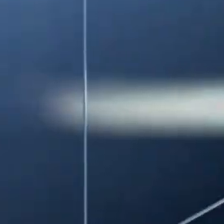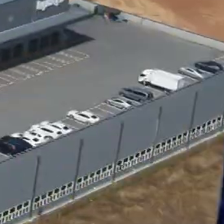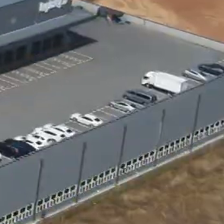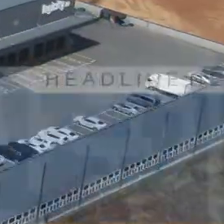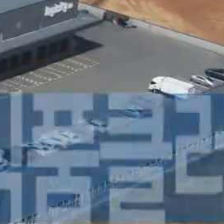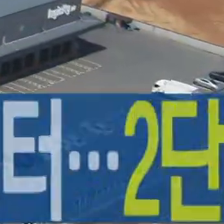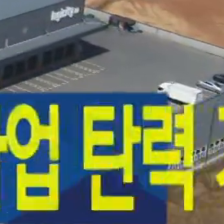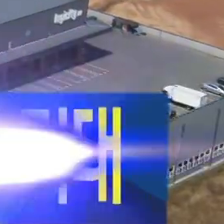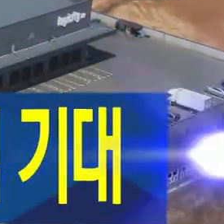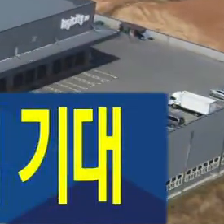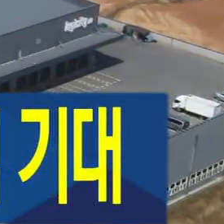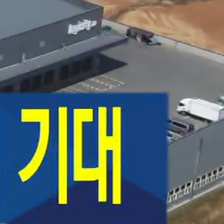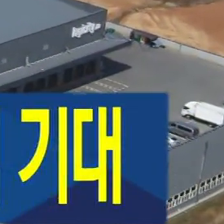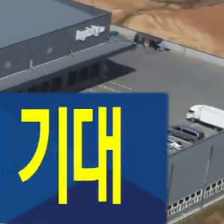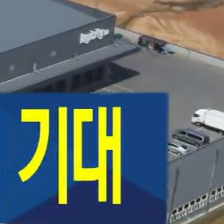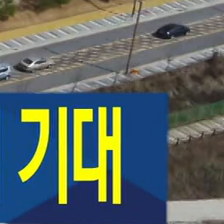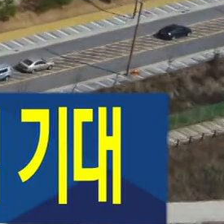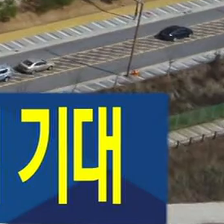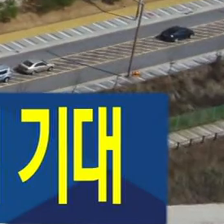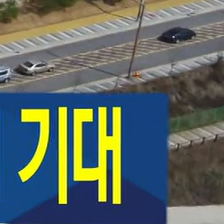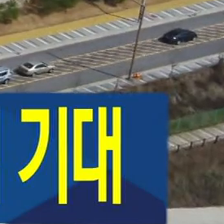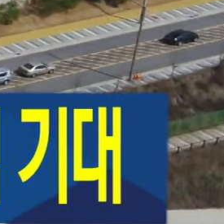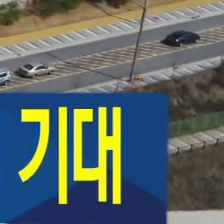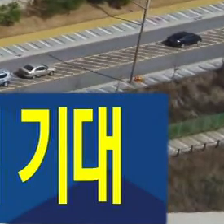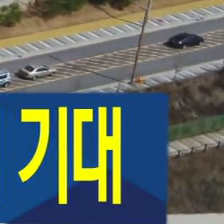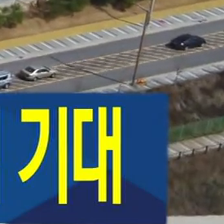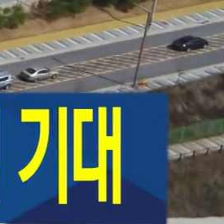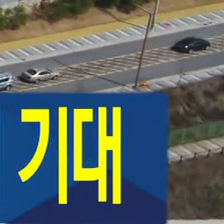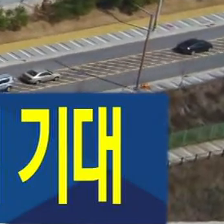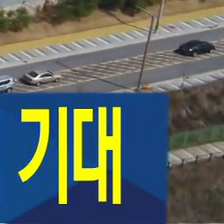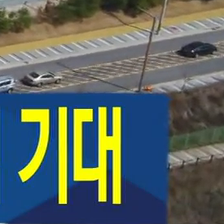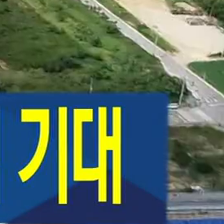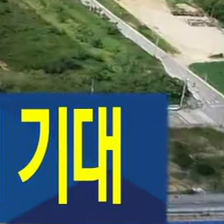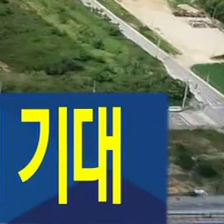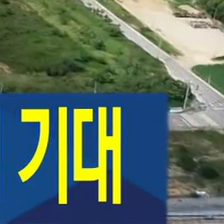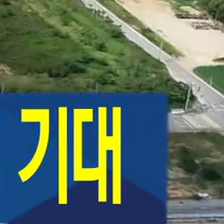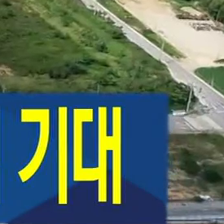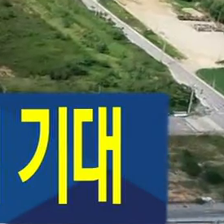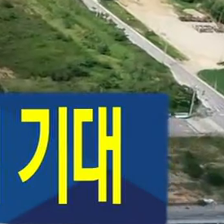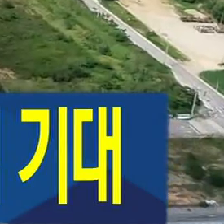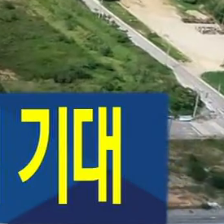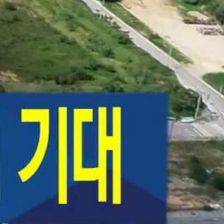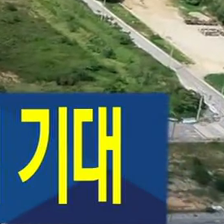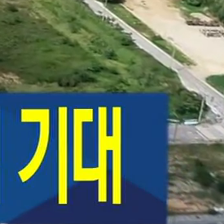지금까지 생생 지구촌이었습니다.